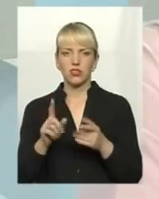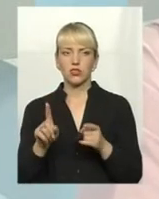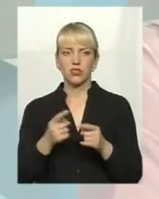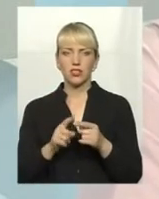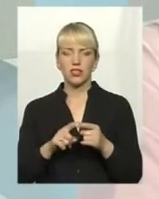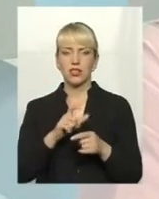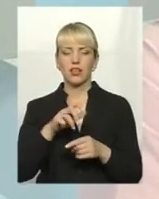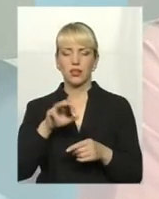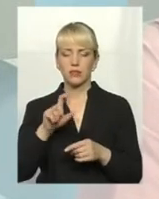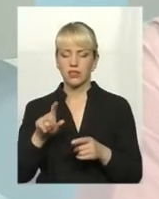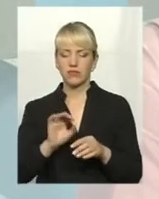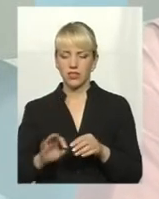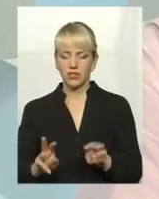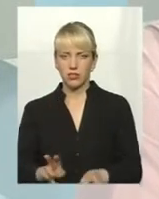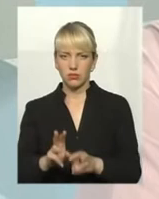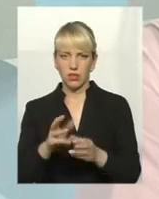чи шат, там його спалити. Якщо це